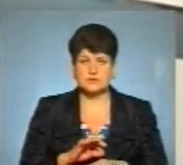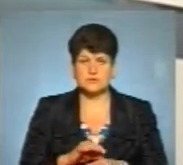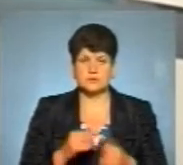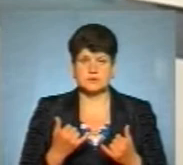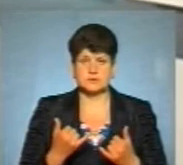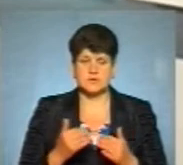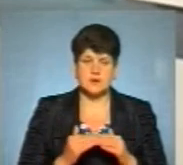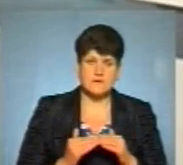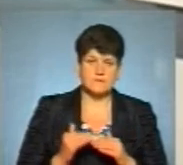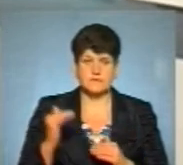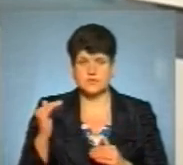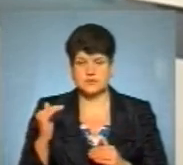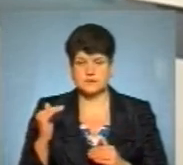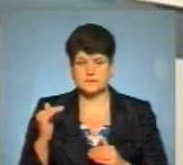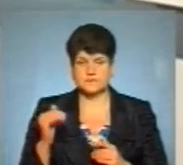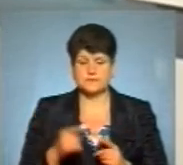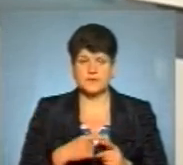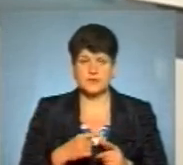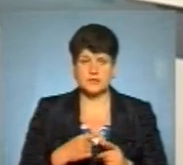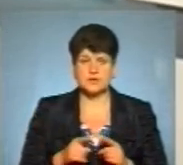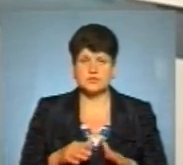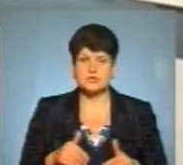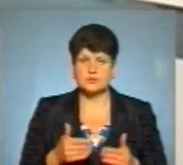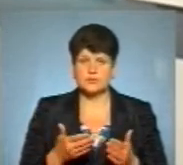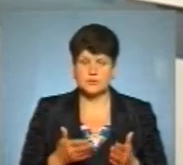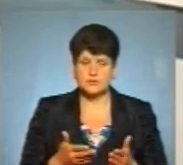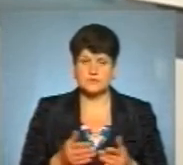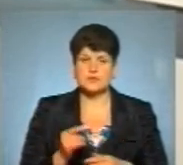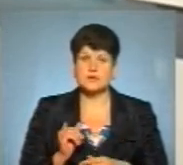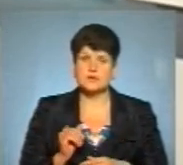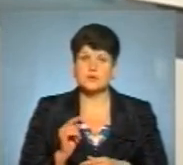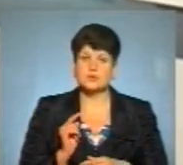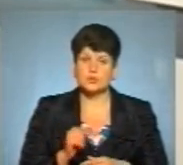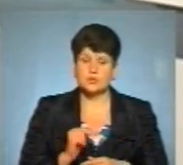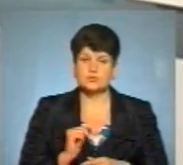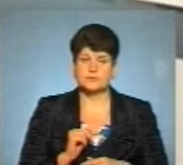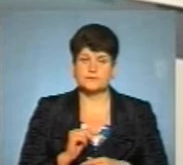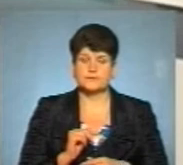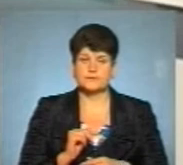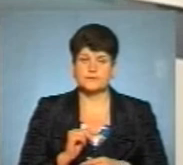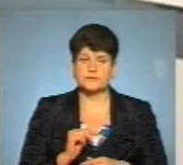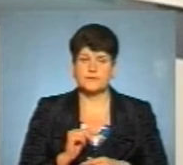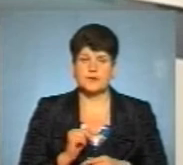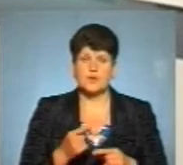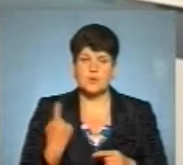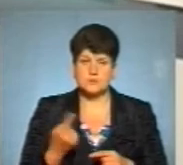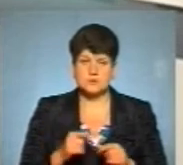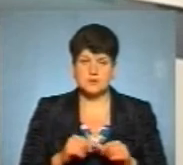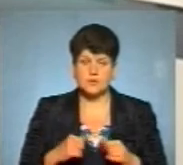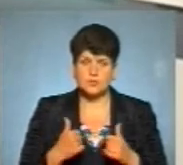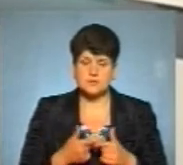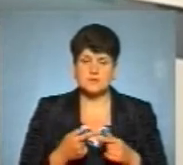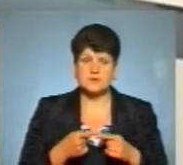зараз вищий, ніж рекомендований. І тому власна і обласна комісія